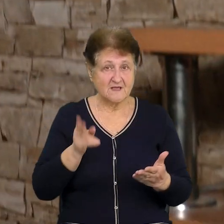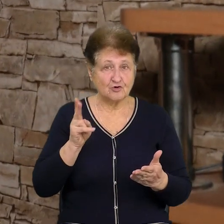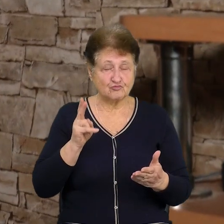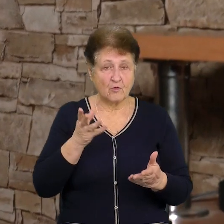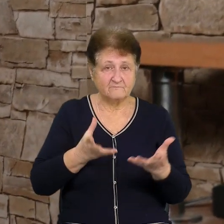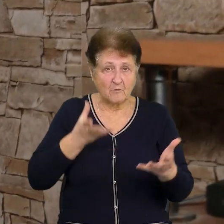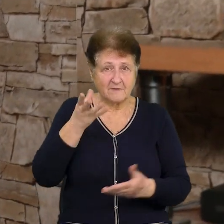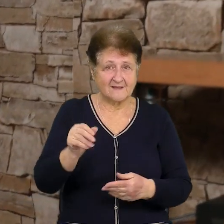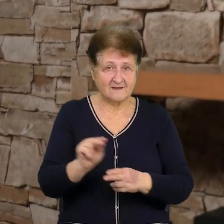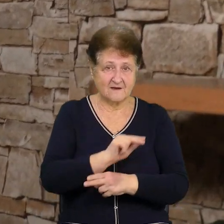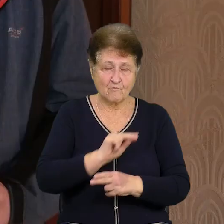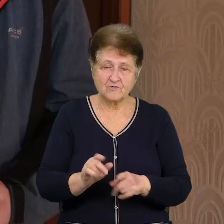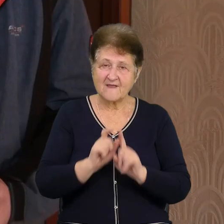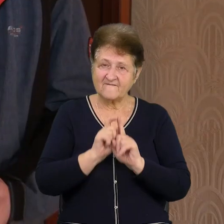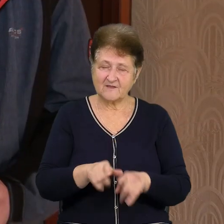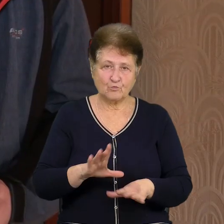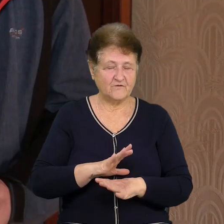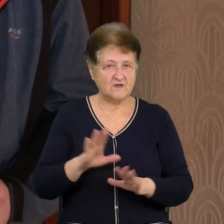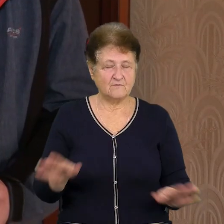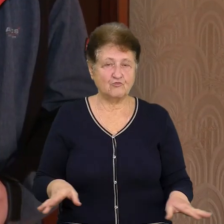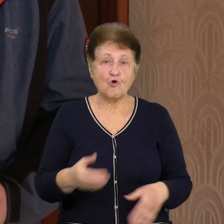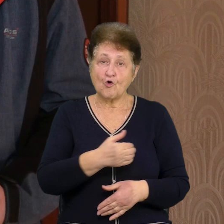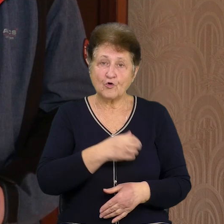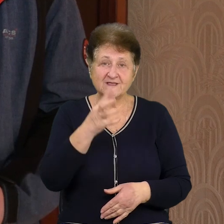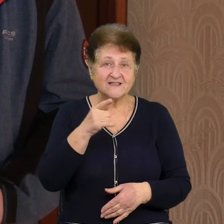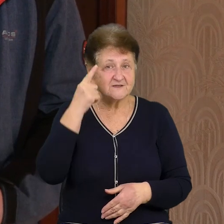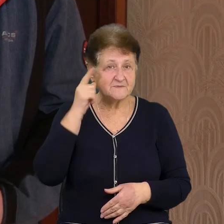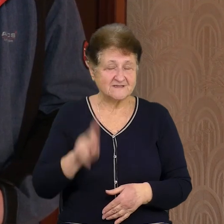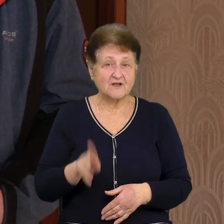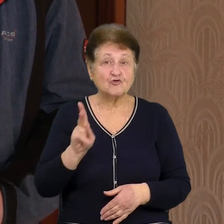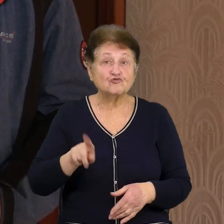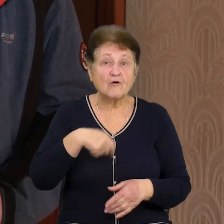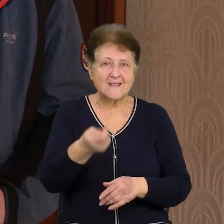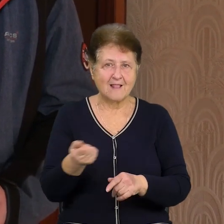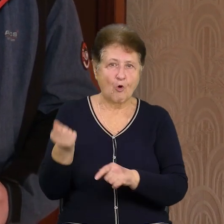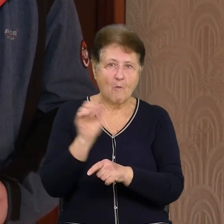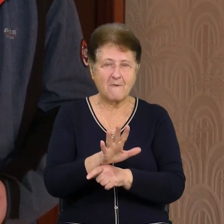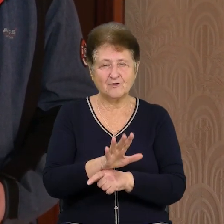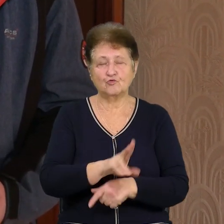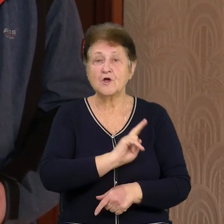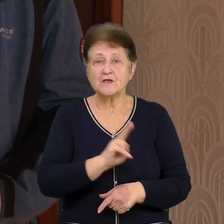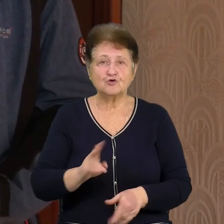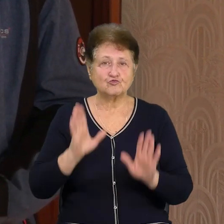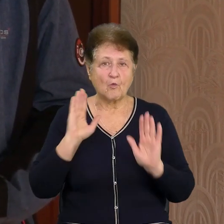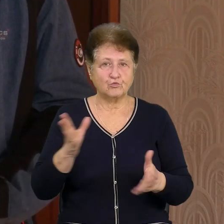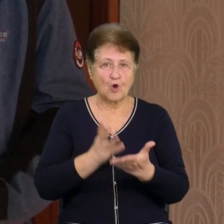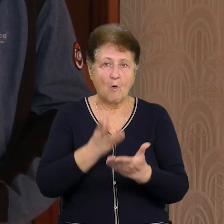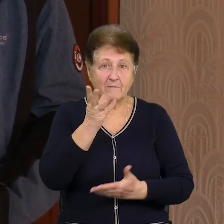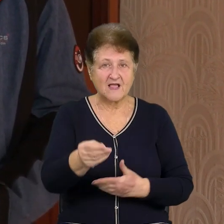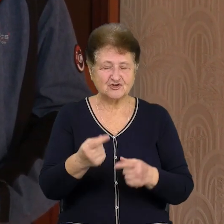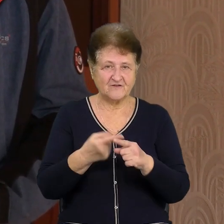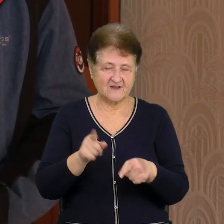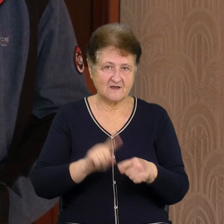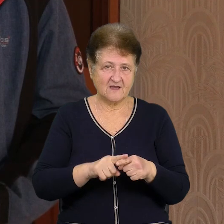їм ремонт, відповіді не було. «Ось, хотілося б знати, хто дав таку команду і хто буде оплачувати оці